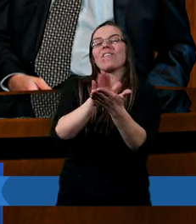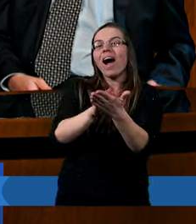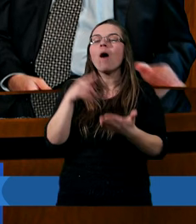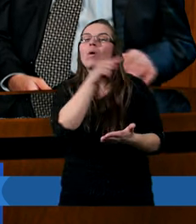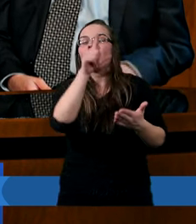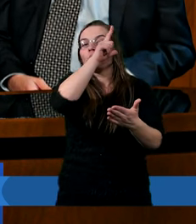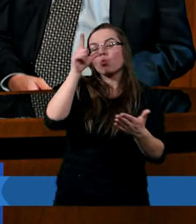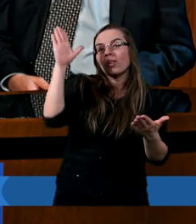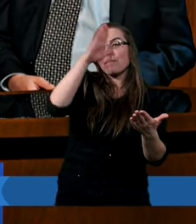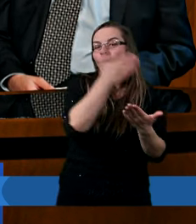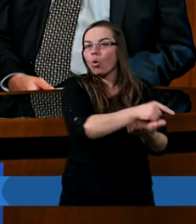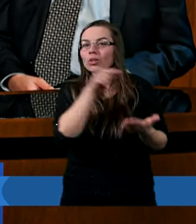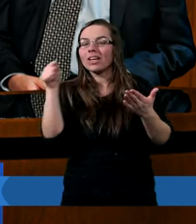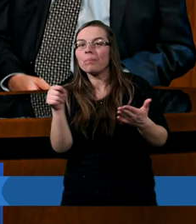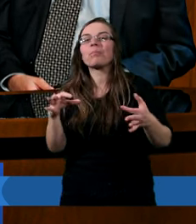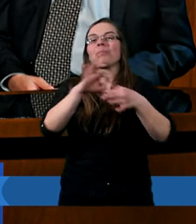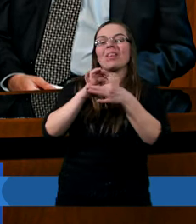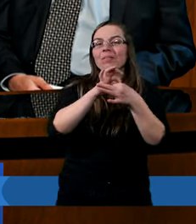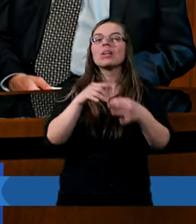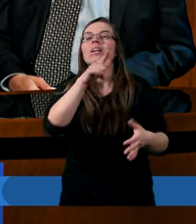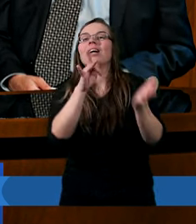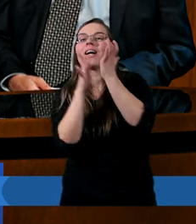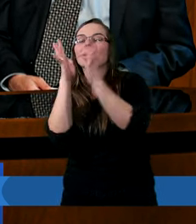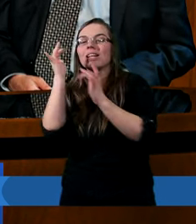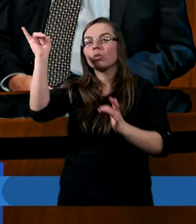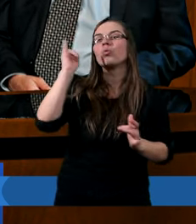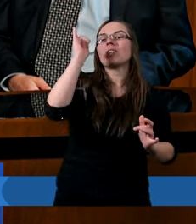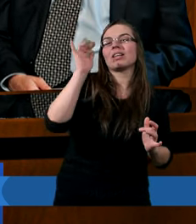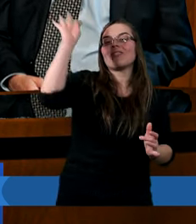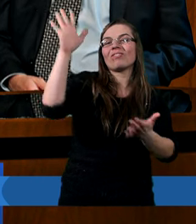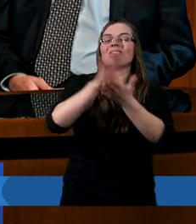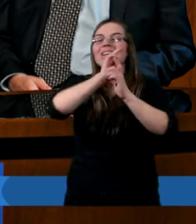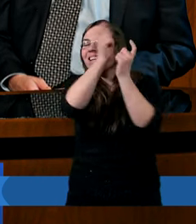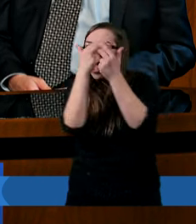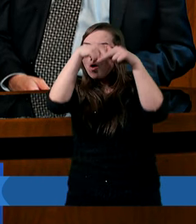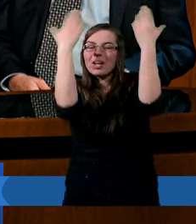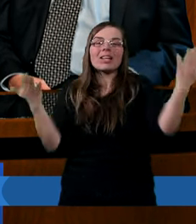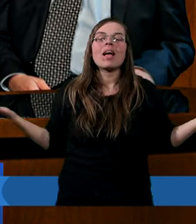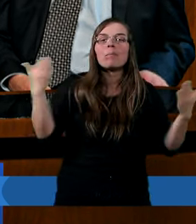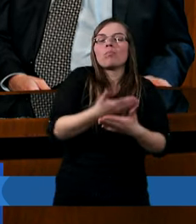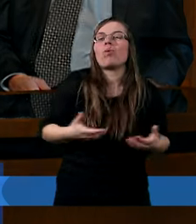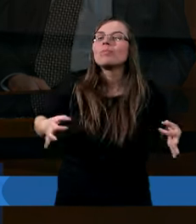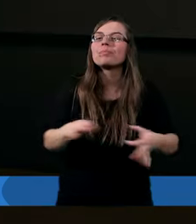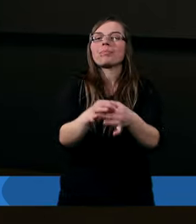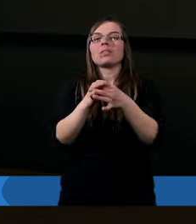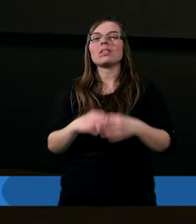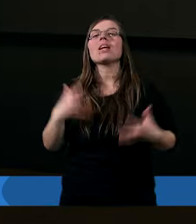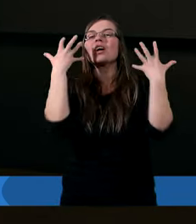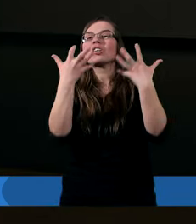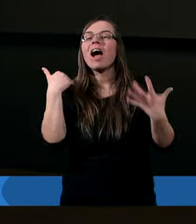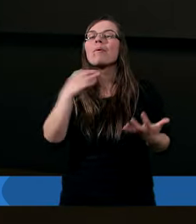z Ludem Bożym, stamtąd Chrystus i całe niebo. Moi drodzy,